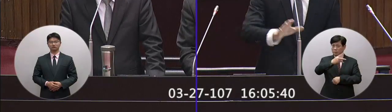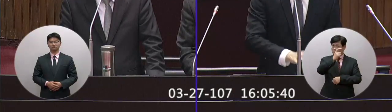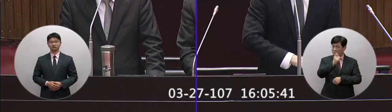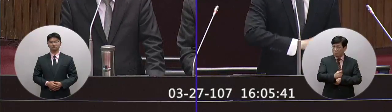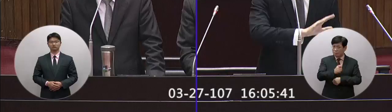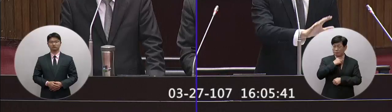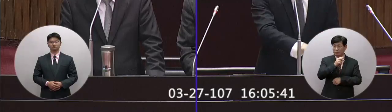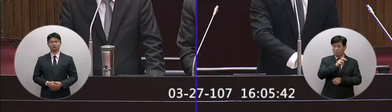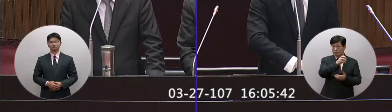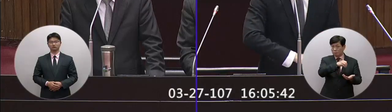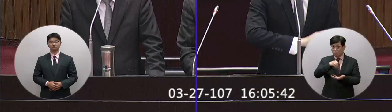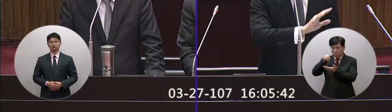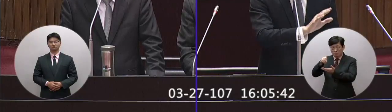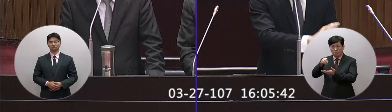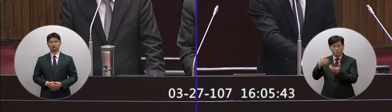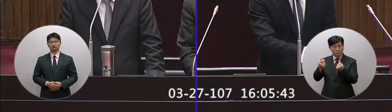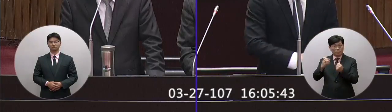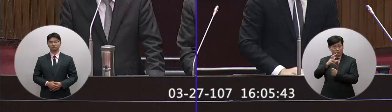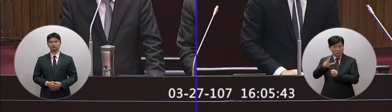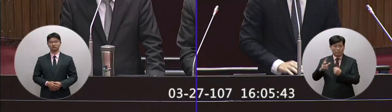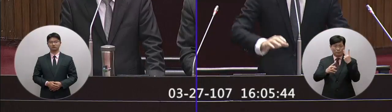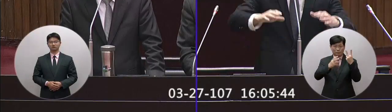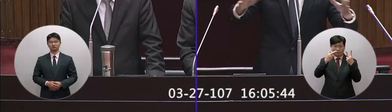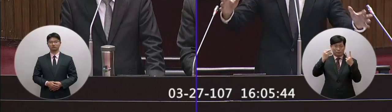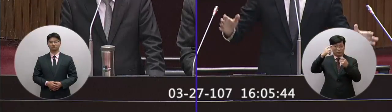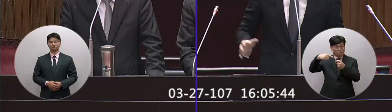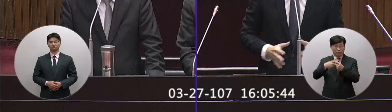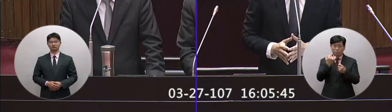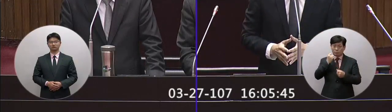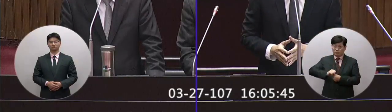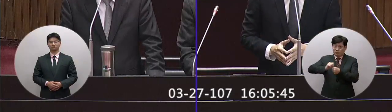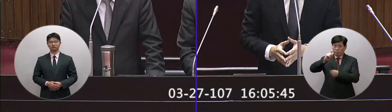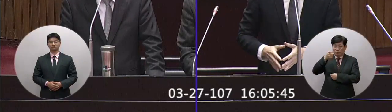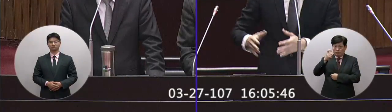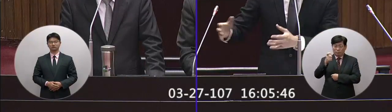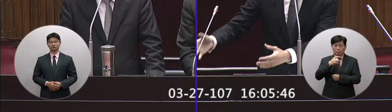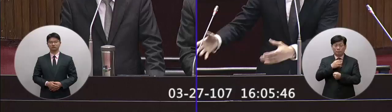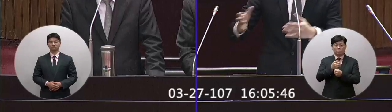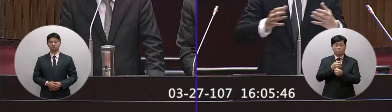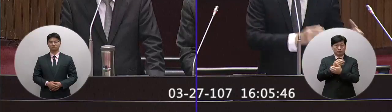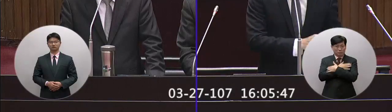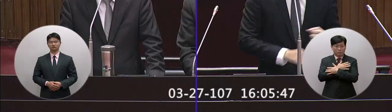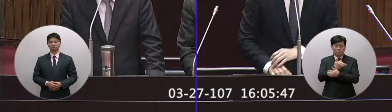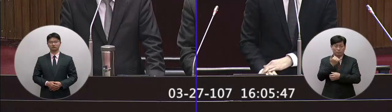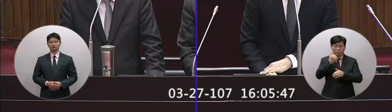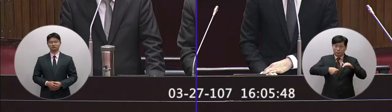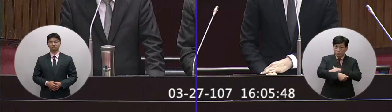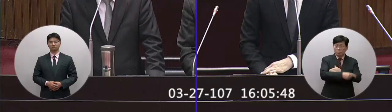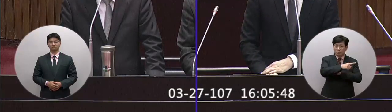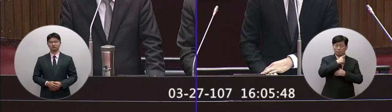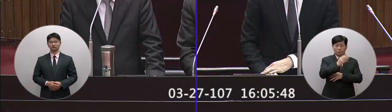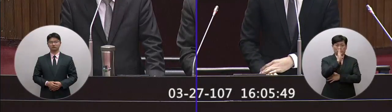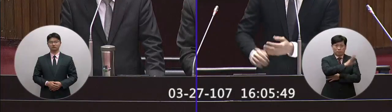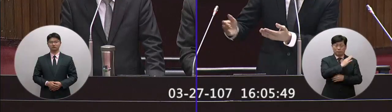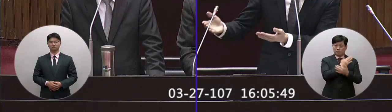百億拿來用一樣的方式可能在二雄二雄年度可以增加十萬的誘致可以去進入這個公共投資